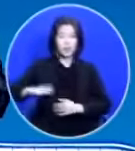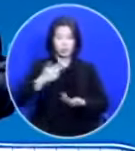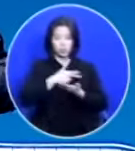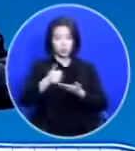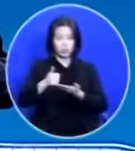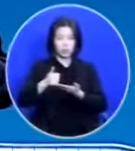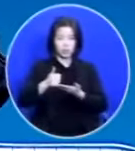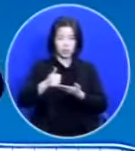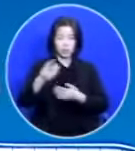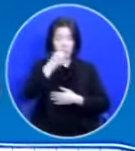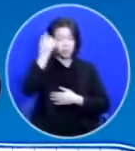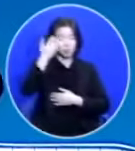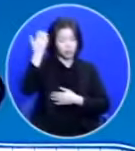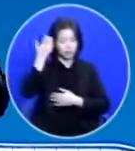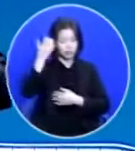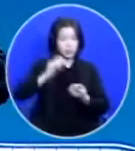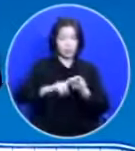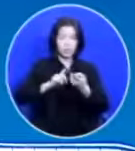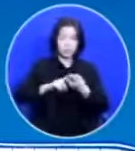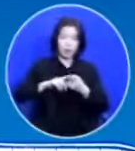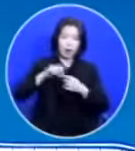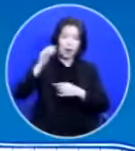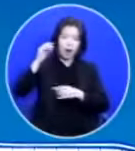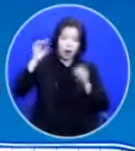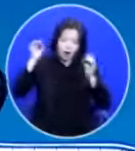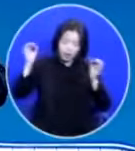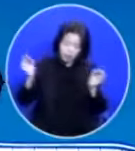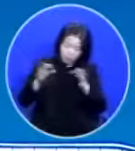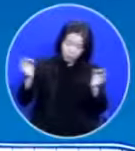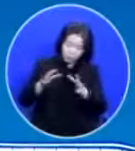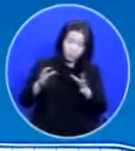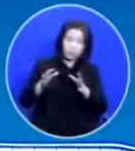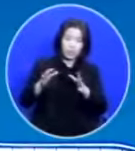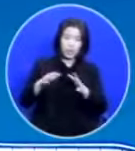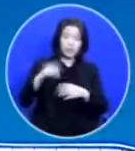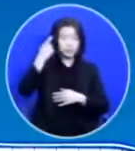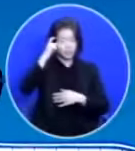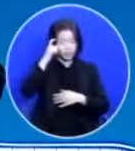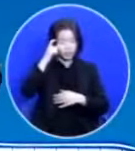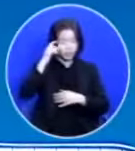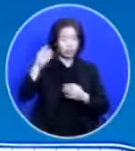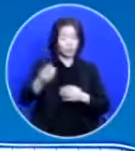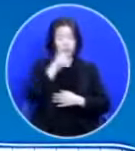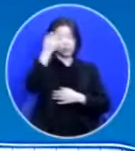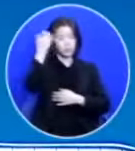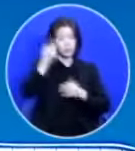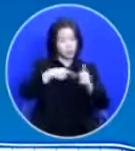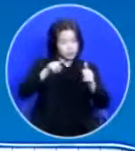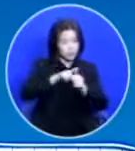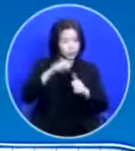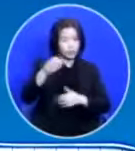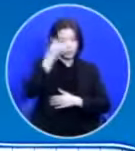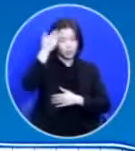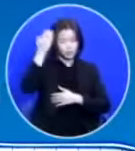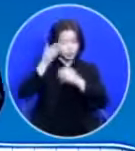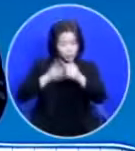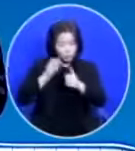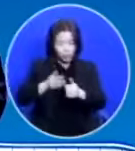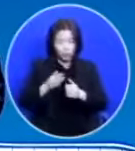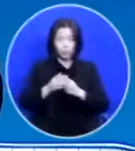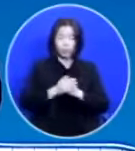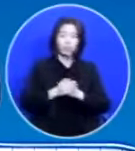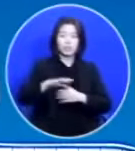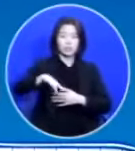성령님에 대하여 매 순간마다 주님을 의식하고 성령님을 의지하고 성령님께 구하고 해보세요 처음에는